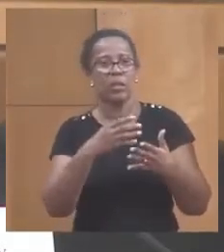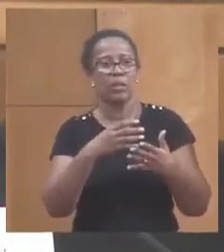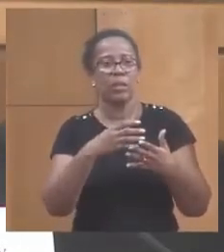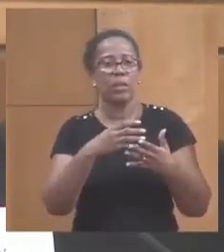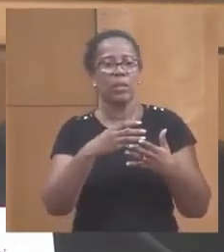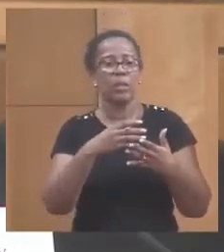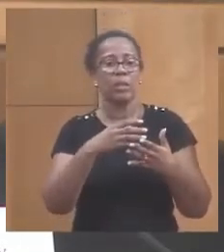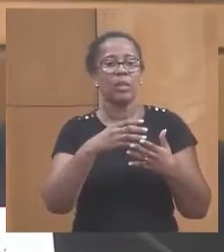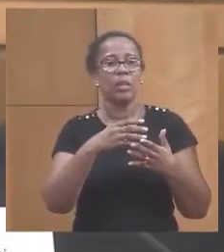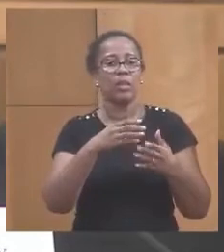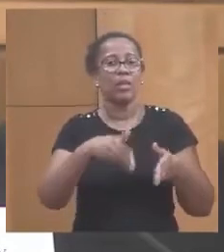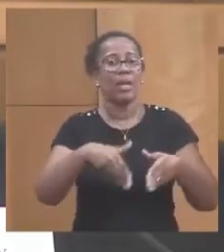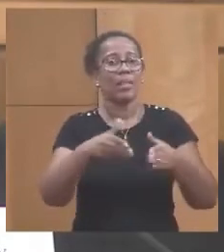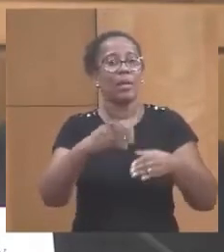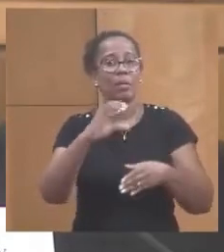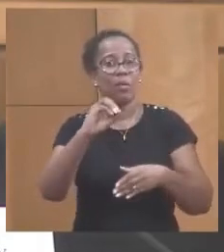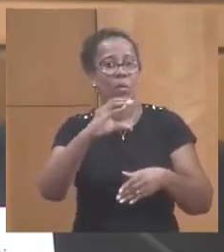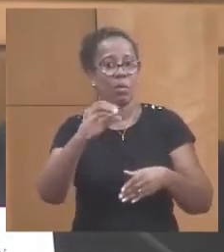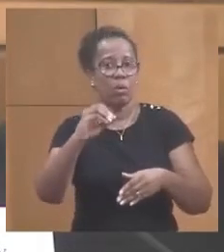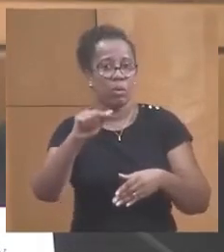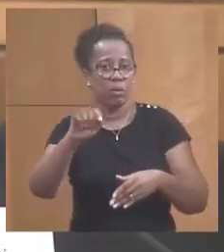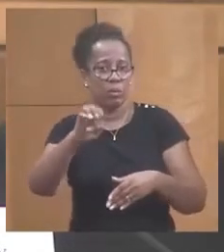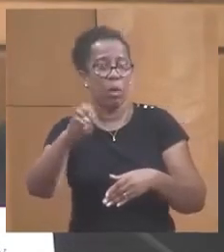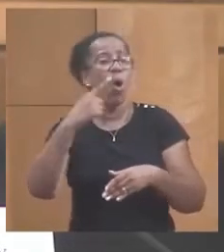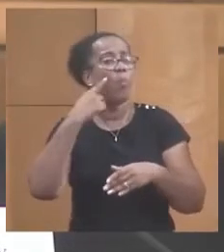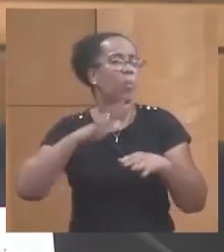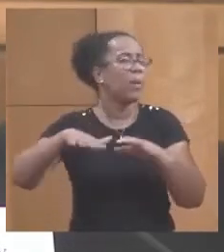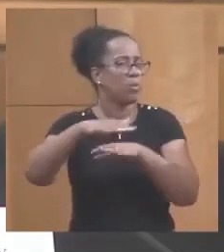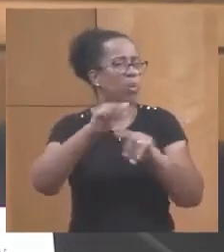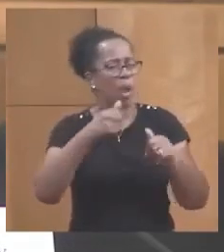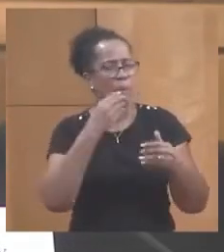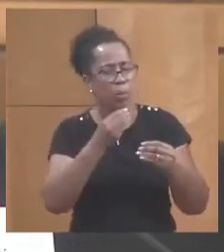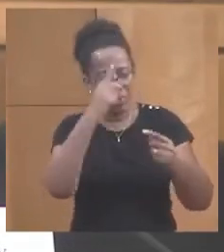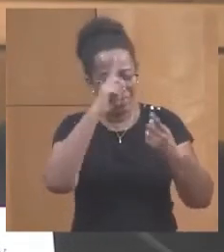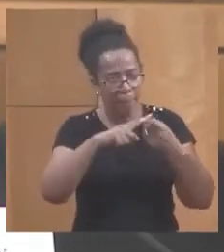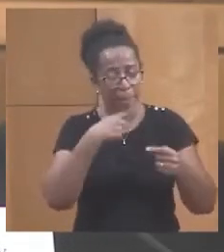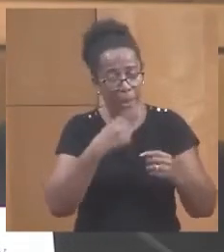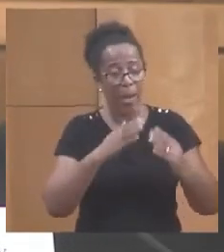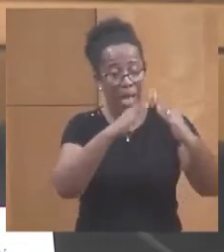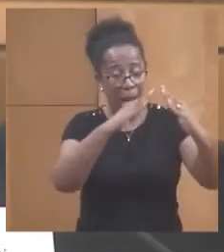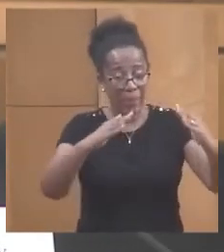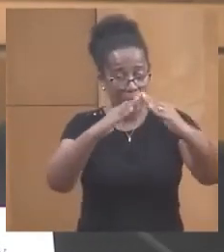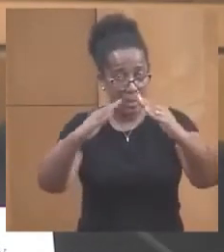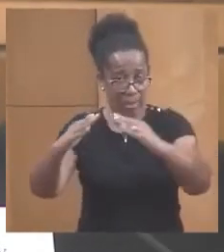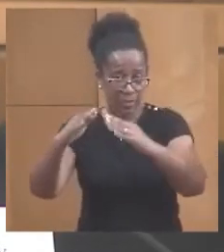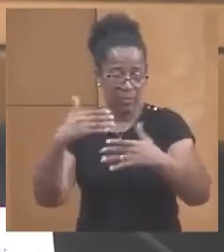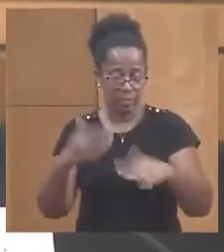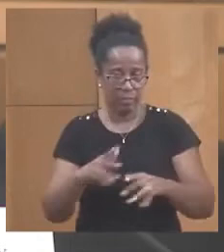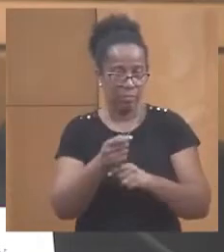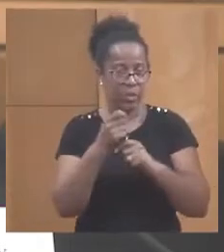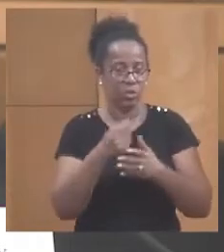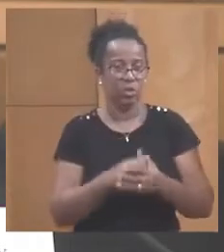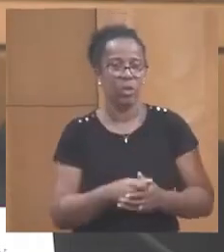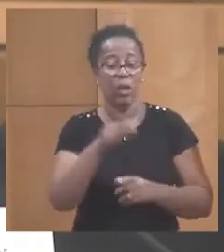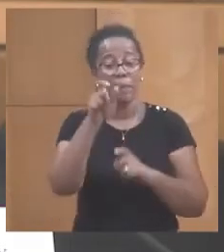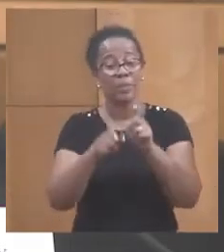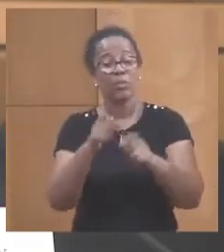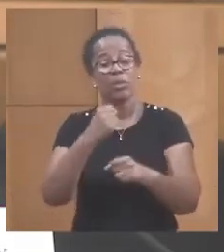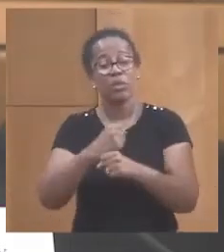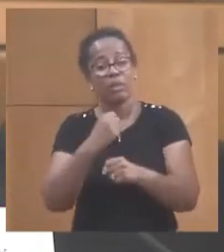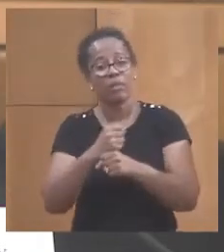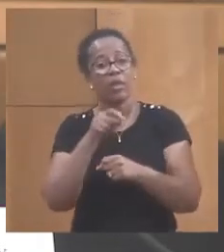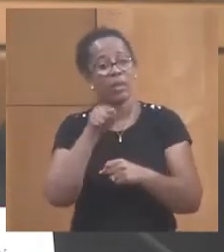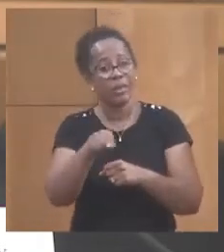un petit peu partout, il y en a. Mais c'est les abris, pour les apites, c'est ça qui m'intéresse. Mes marins et pêcheurs sont